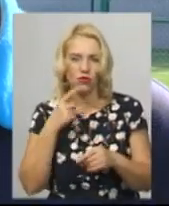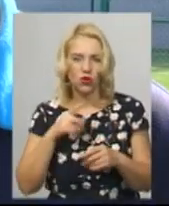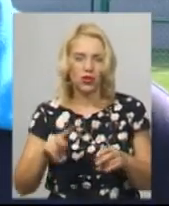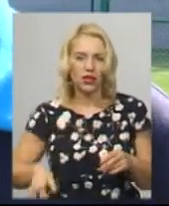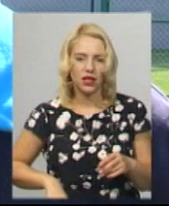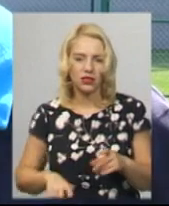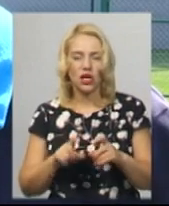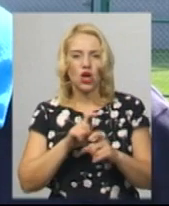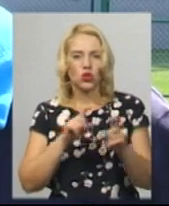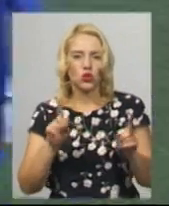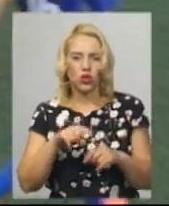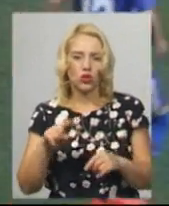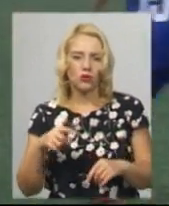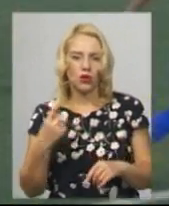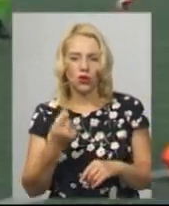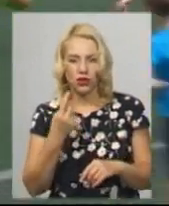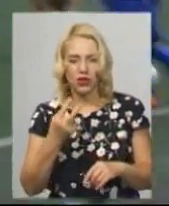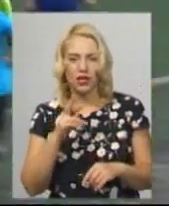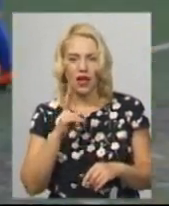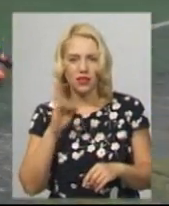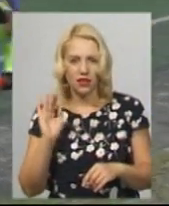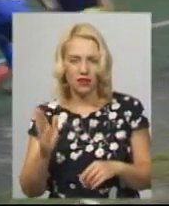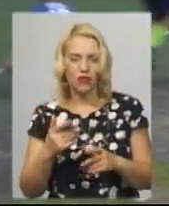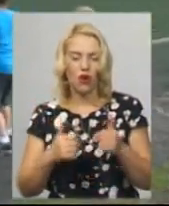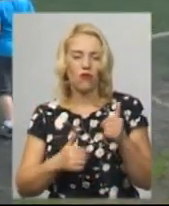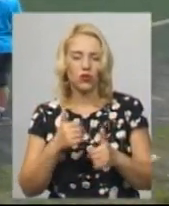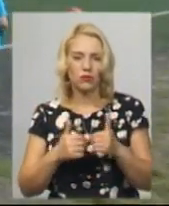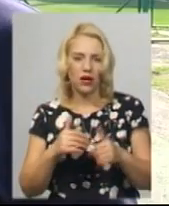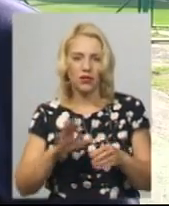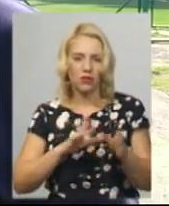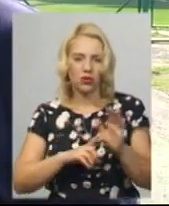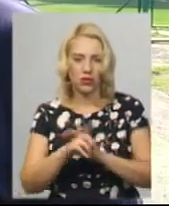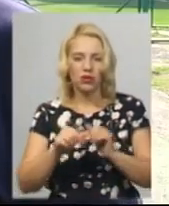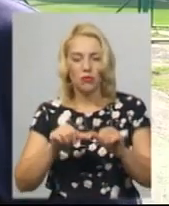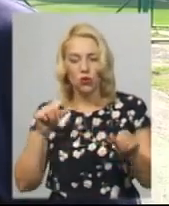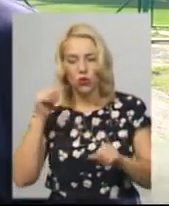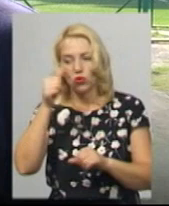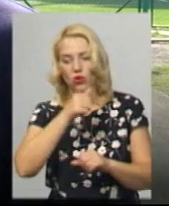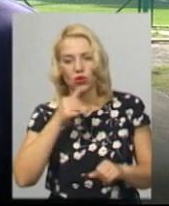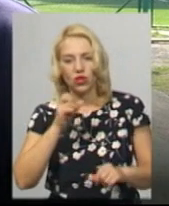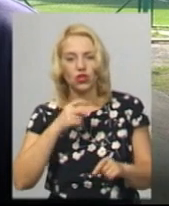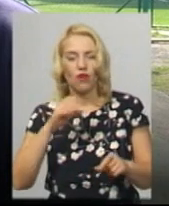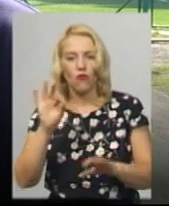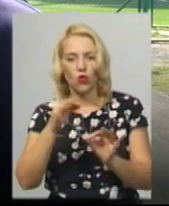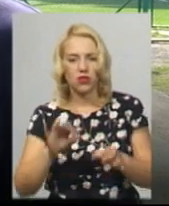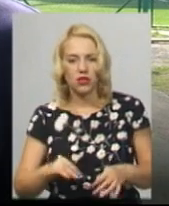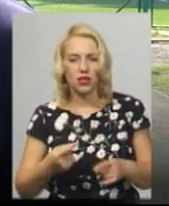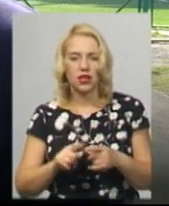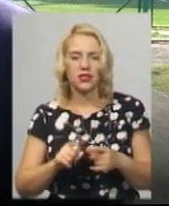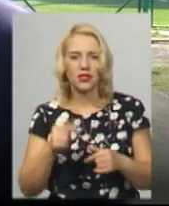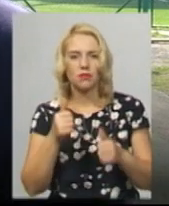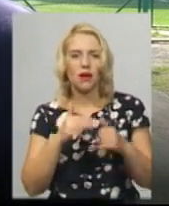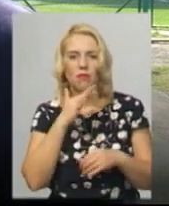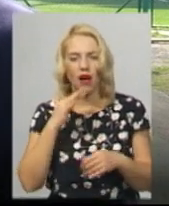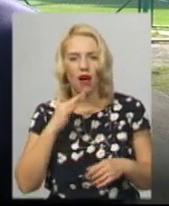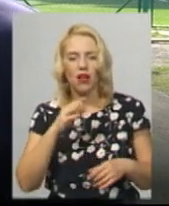школи номер один Василь Янків. Футбольні змагання розпочались минулоріч восени. Змагання тривали по багатотуровій системі ще з